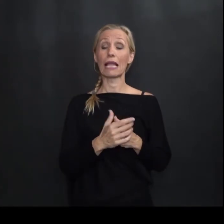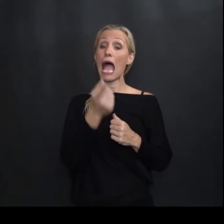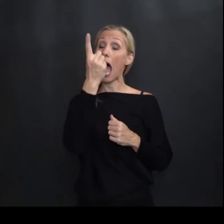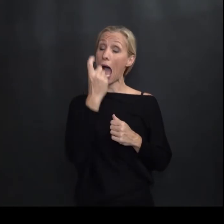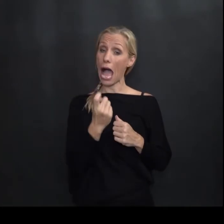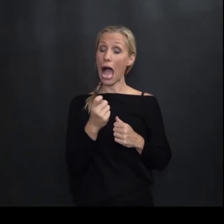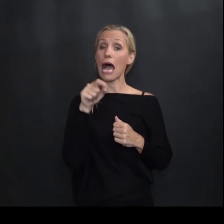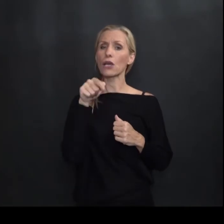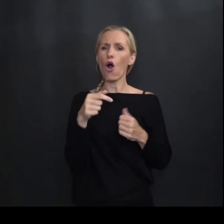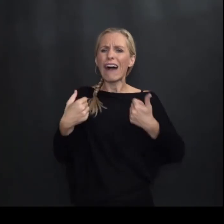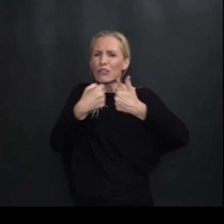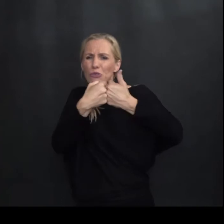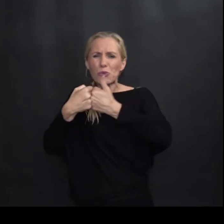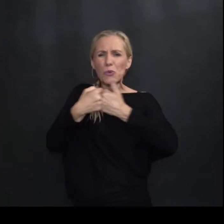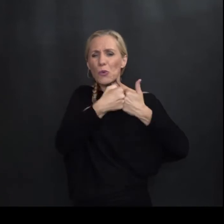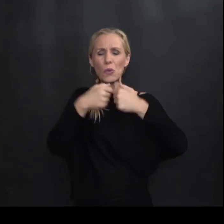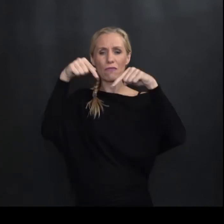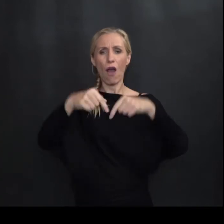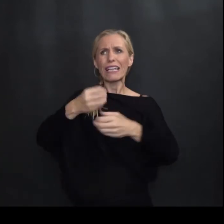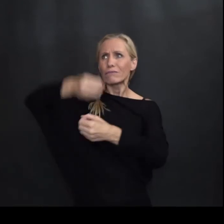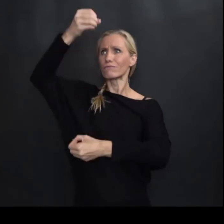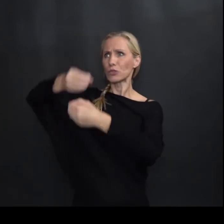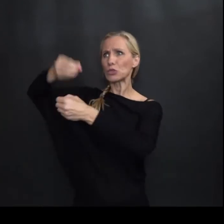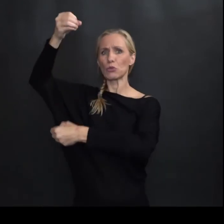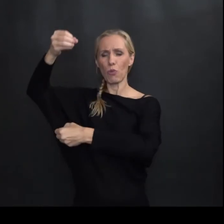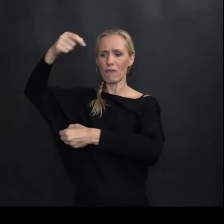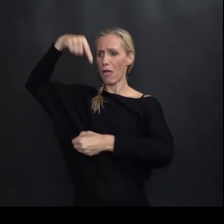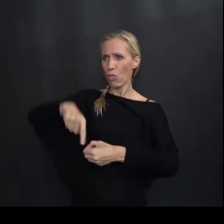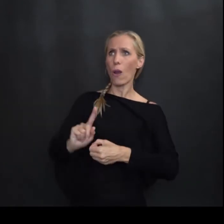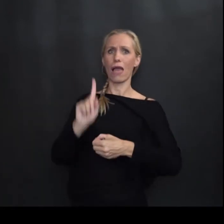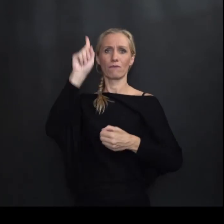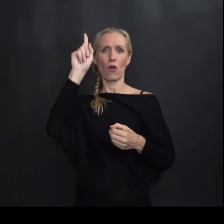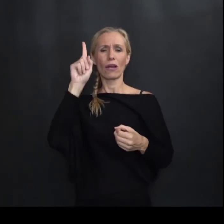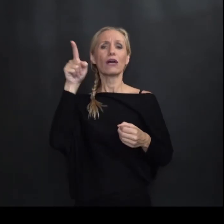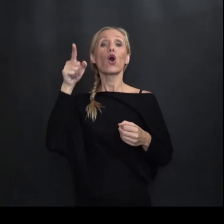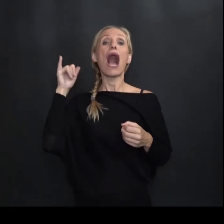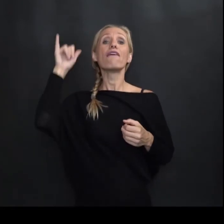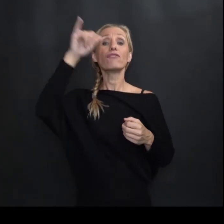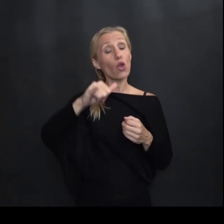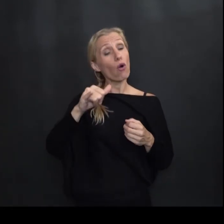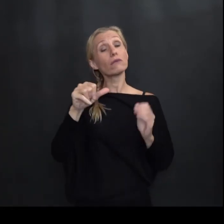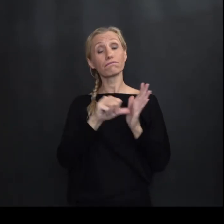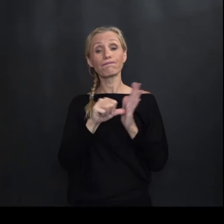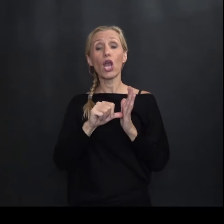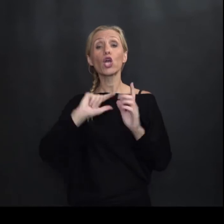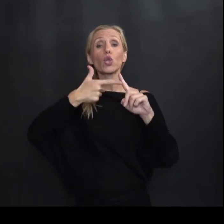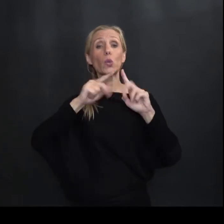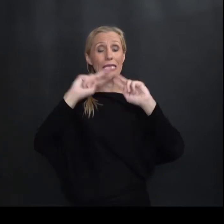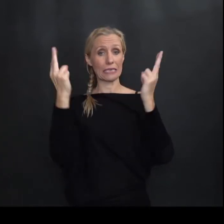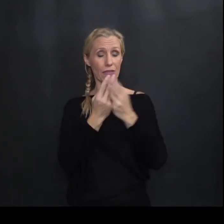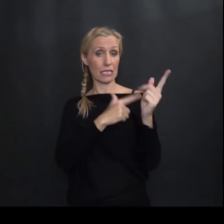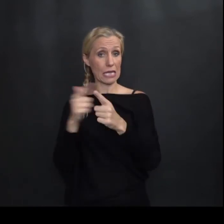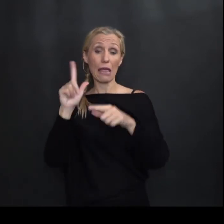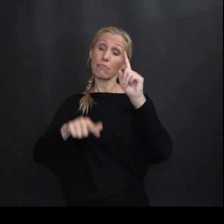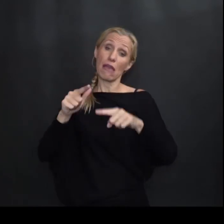Uglavnom Ova gužva Na našim Ovim stupovima Šta dole Što gore To su avioni Iz drugog svjetskog rata